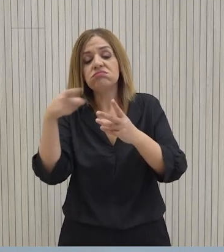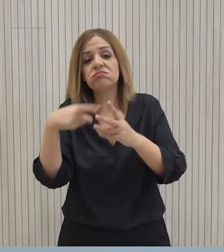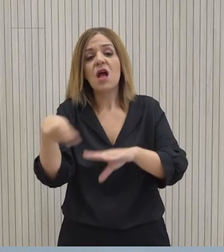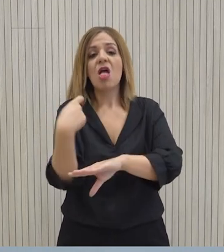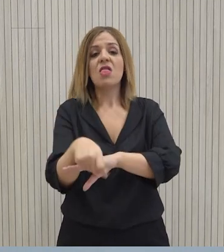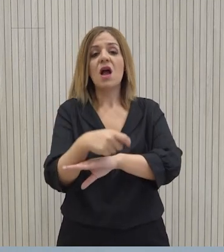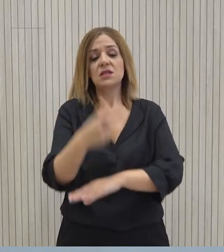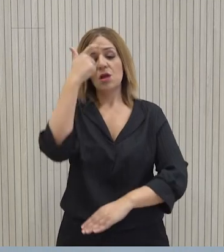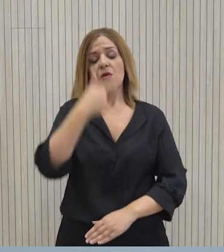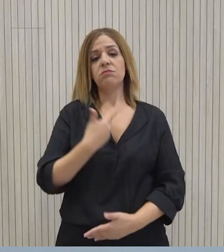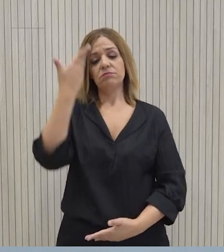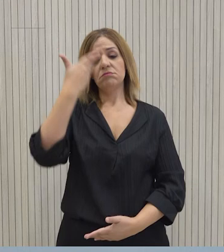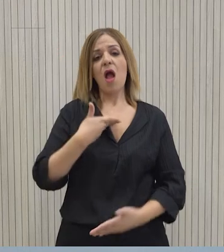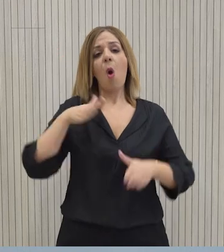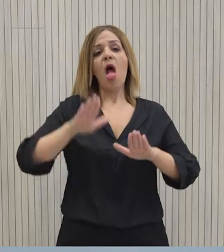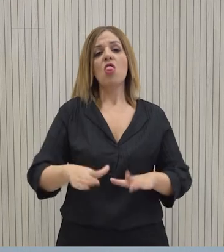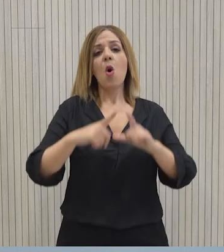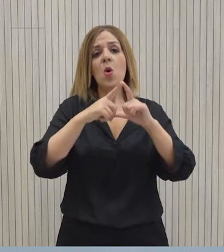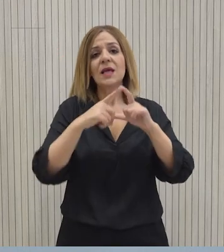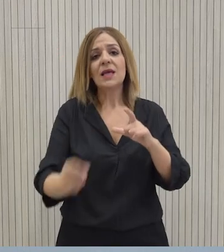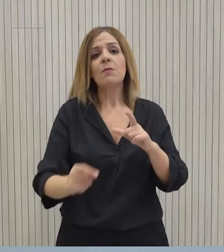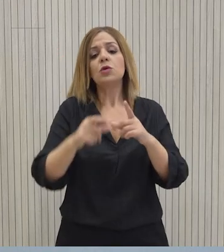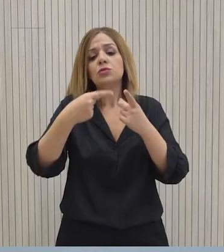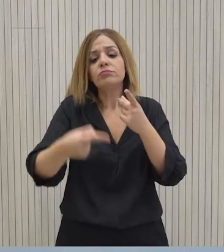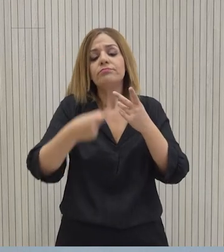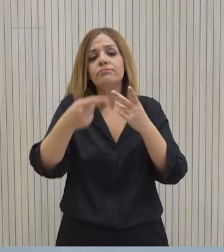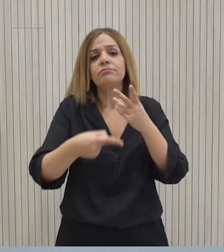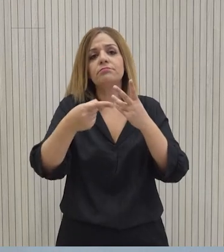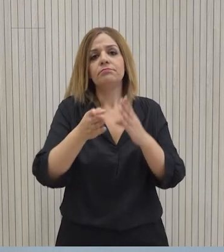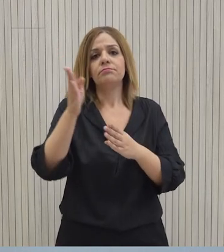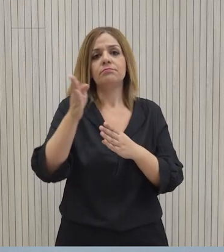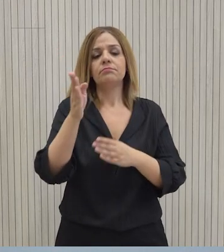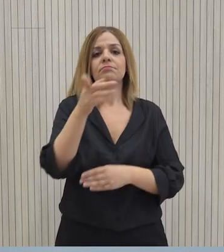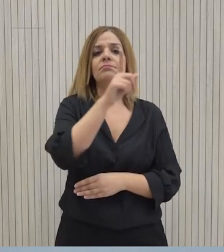Ευαρχιακό Δικαστήριο Λευκοσίας να παρουσιάζεται κατά συγκεκριμένες ημερωμίες ενώπιον του Φαστομμού.